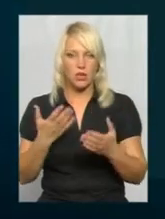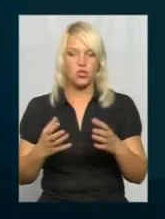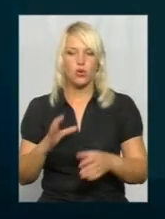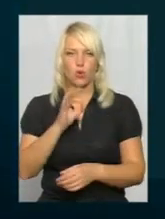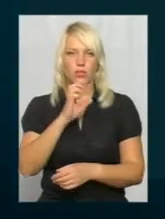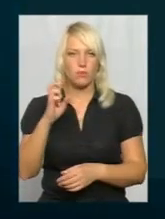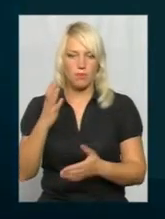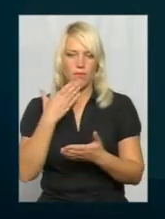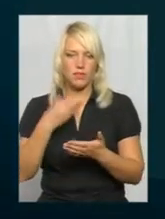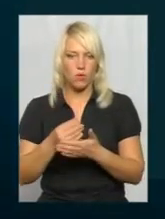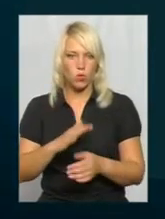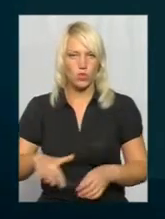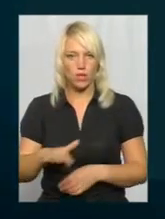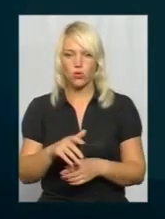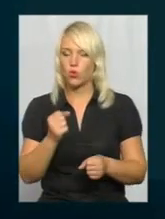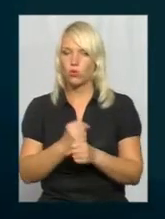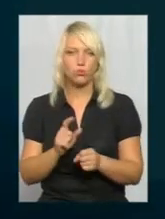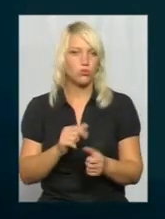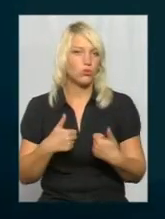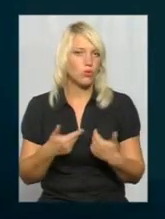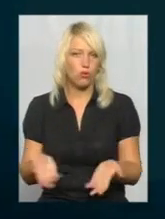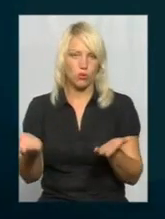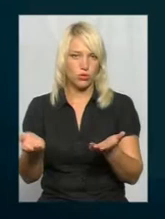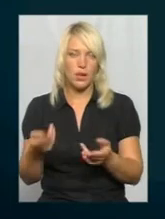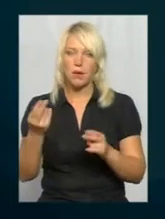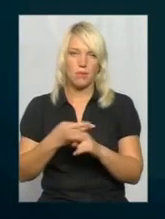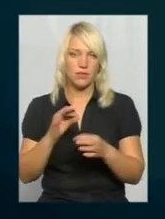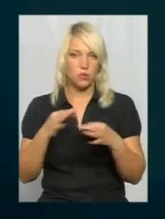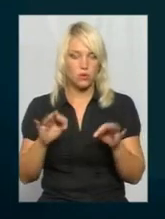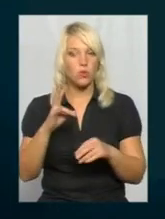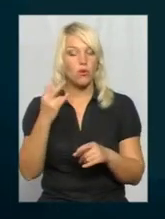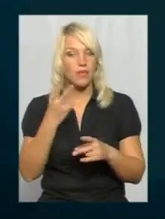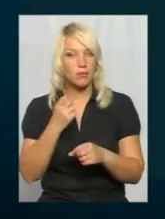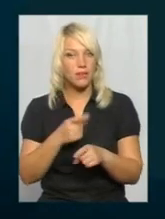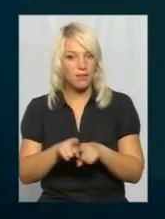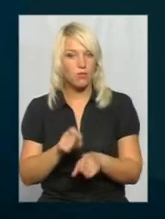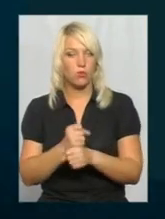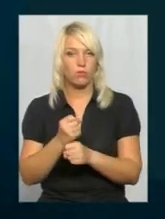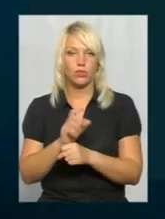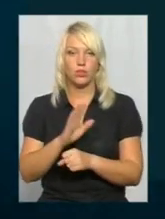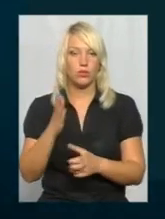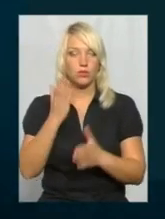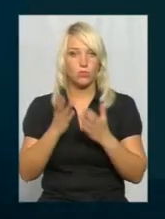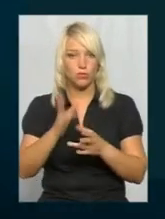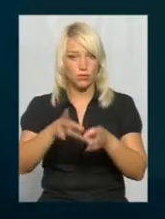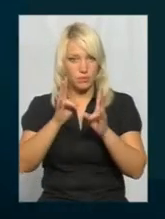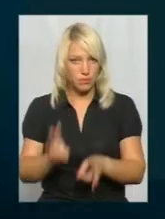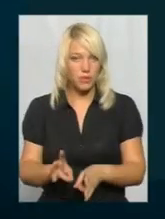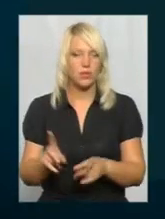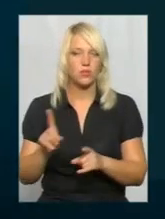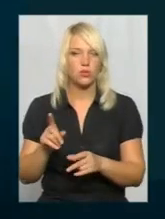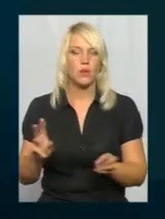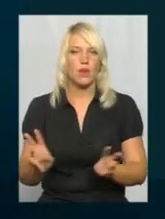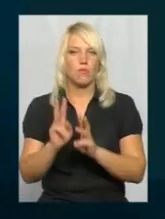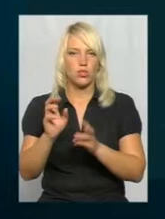землю, територію, то воно робить, ніж що хоче і без жодного дозволу. Але треба робити так, щоб в разі віде пожежна рятувальна служба могла виконати